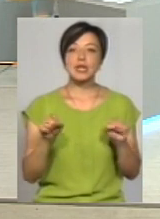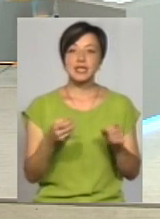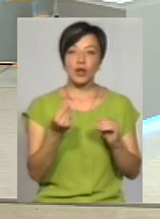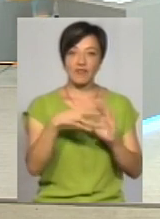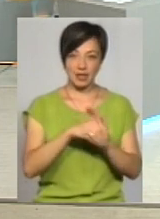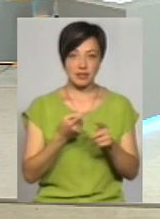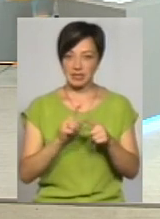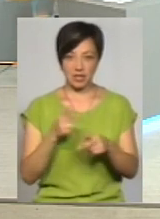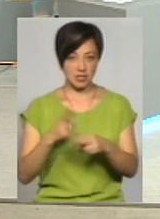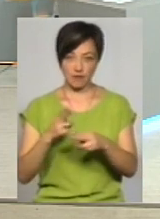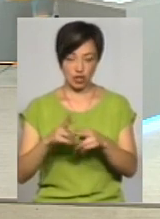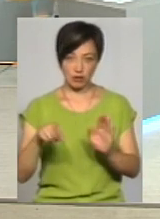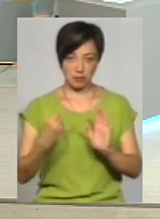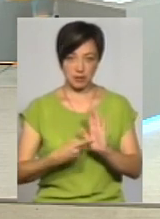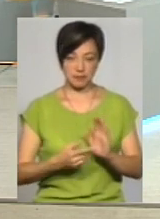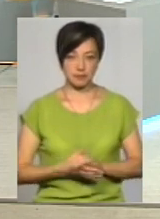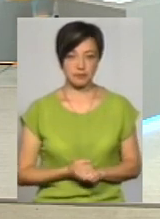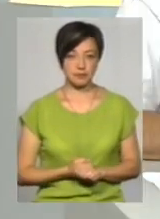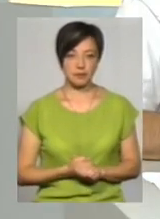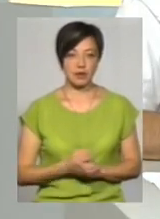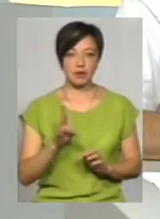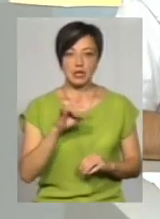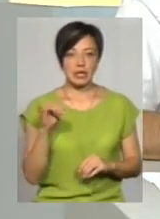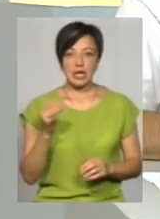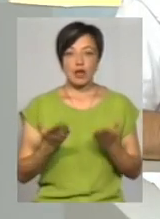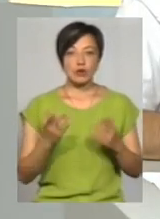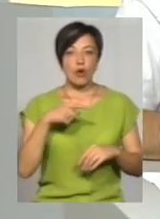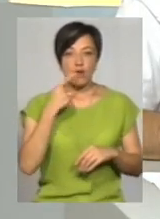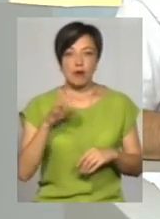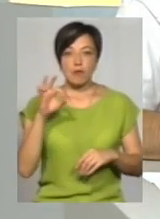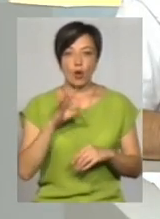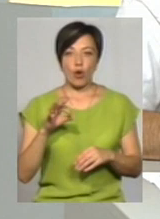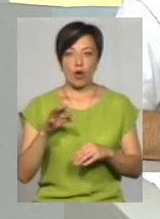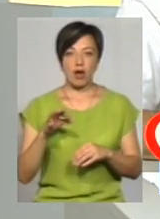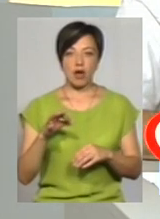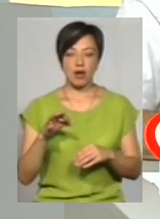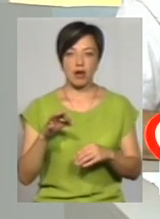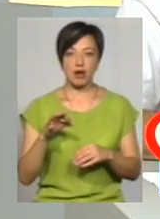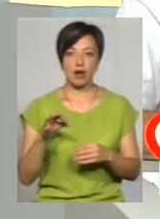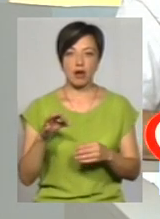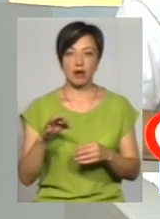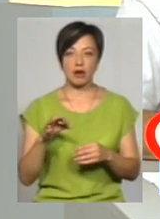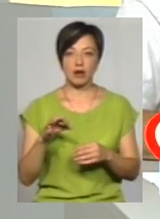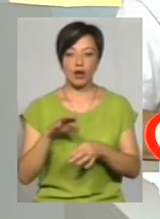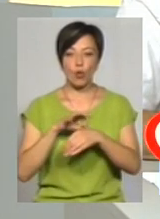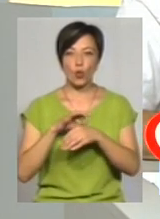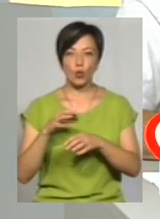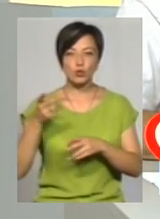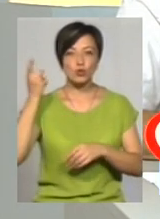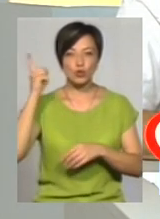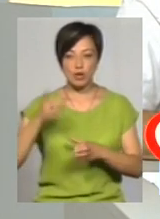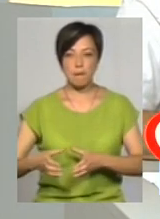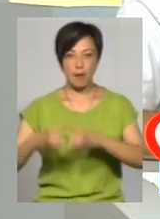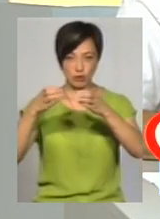це не буде заважати? Ні. Ну, якщо говорити про Кушнірську башню, то я не бачу великої такої перспективи і навіть